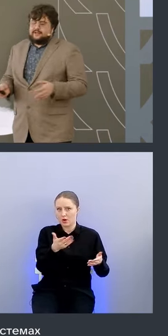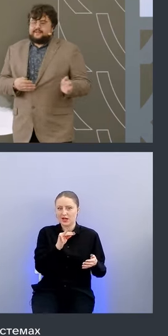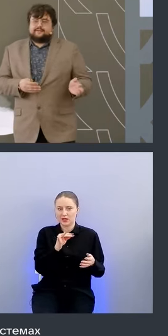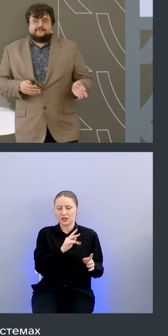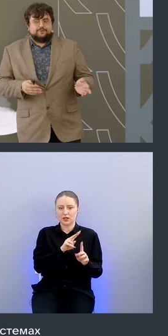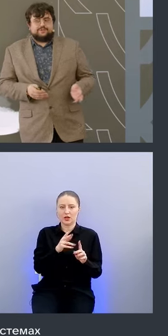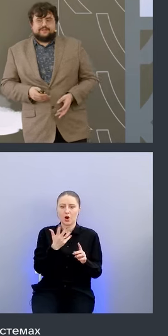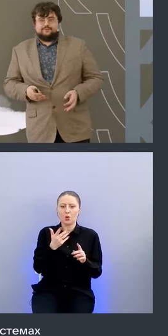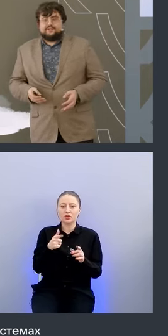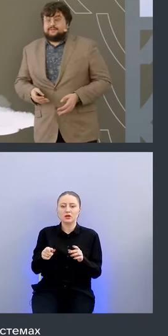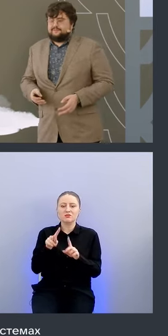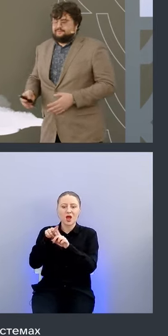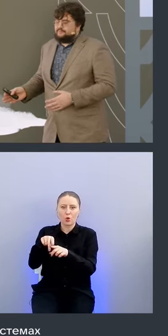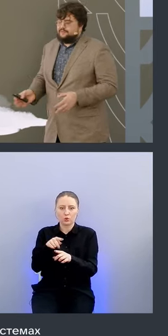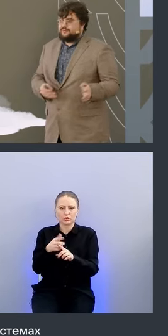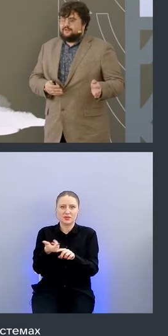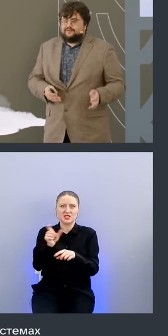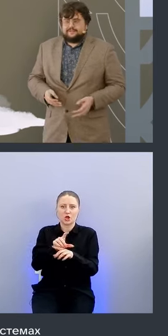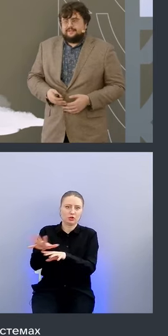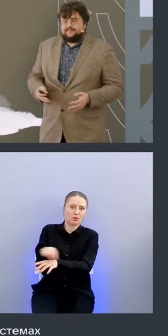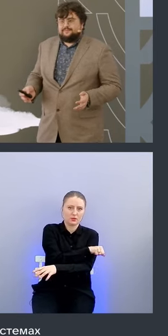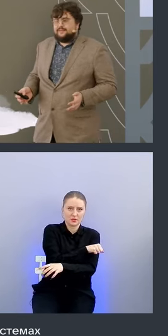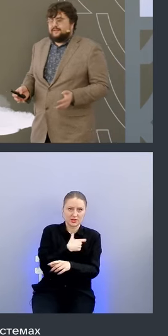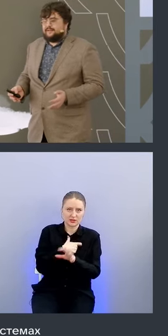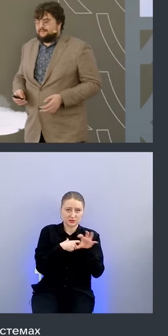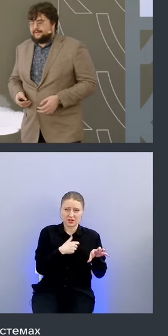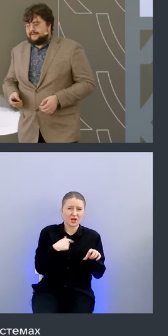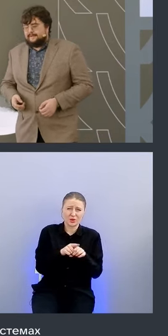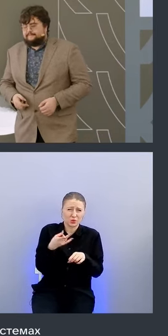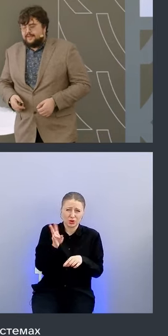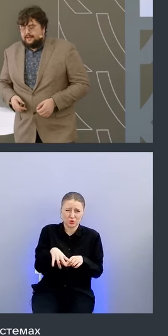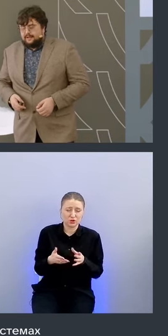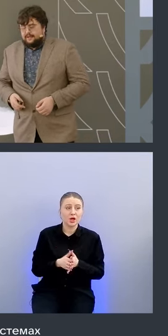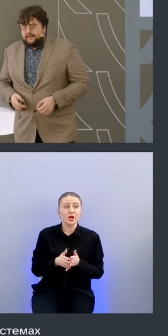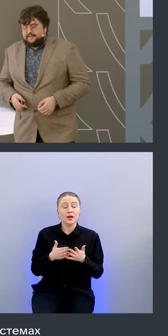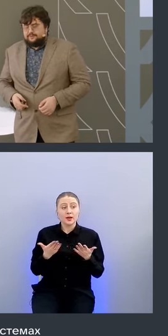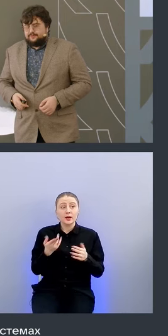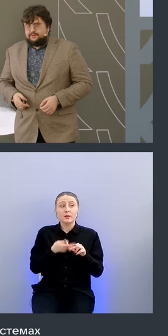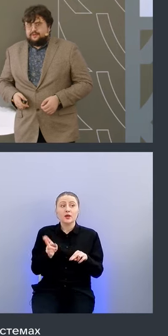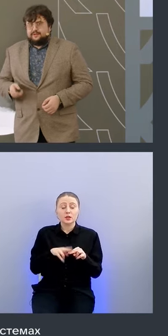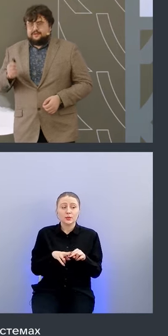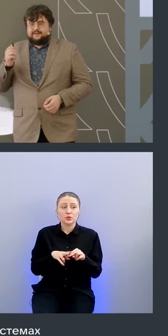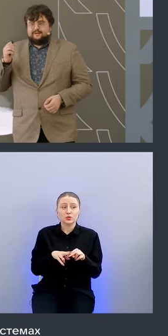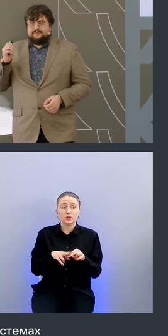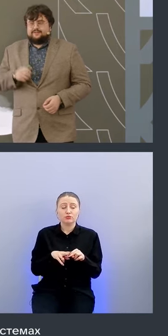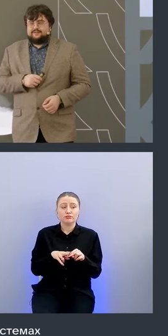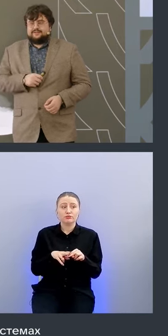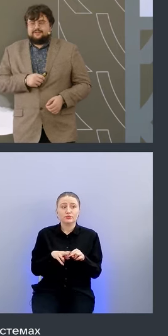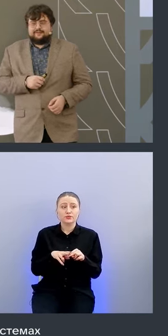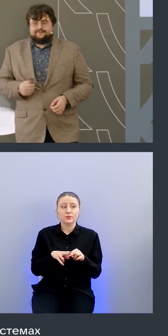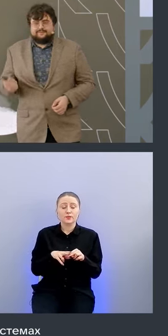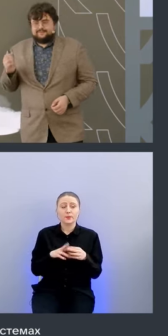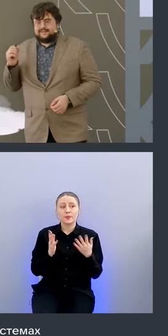контейнеры срочно там куда-то эвакуировались нам но не надо это переехали поэтому вот